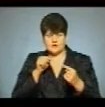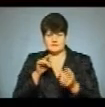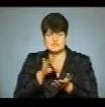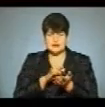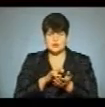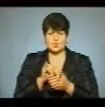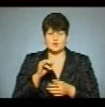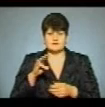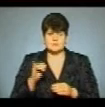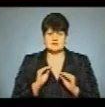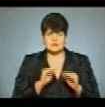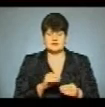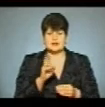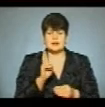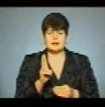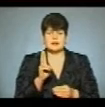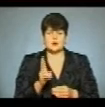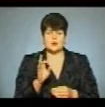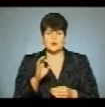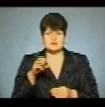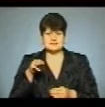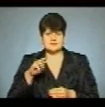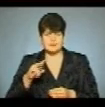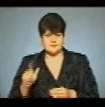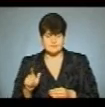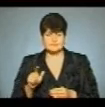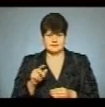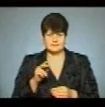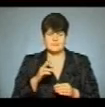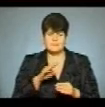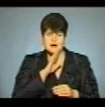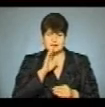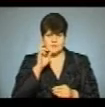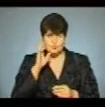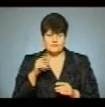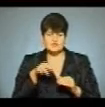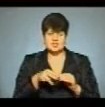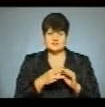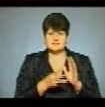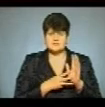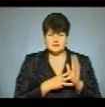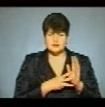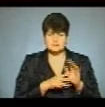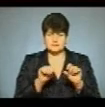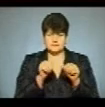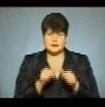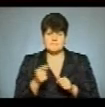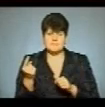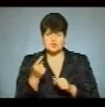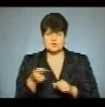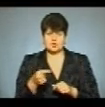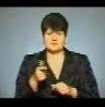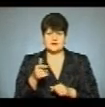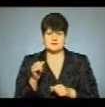універмагу встановили макет парафіяльного костелу Матері Божої неостанної помочі. У 2018-му – бронзовий макет першої Тернопільської